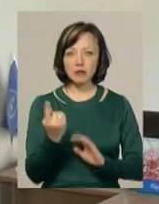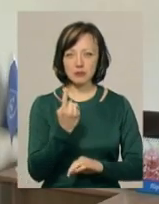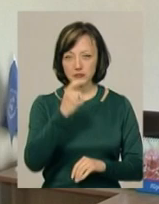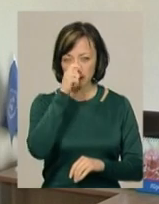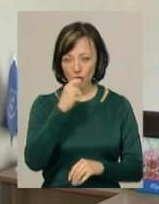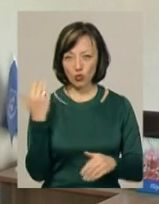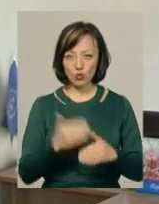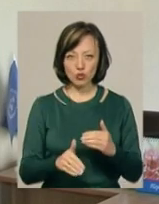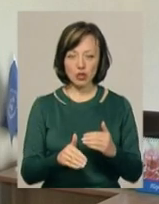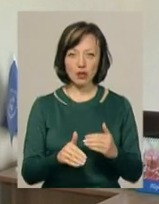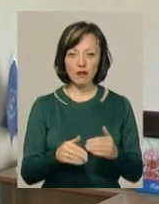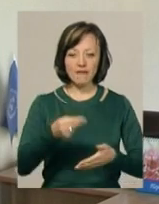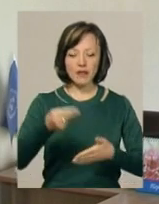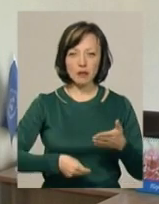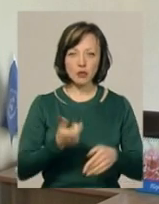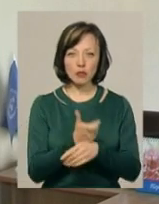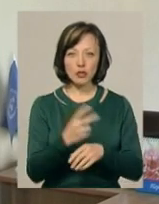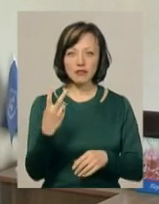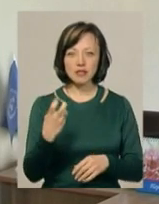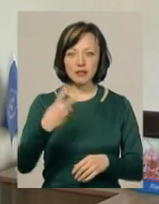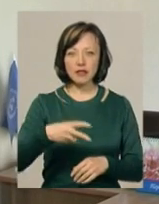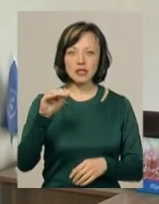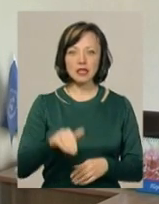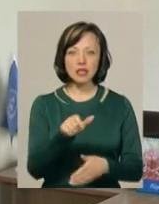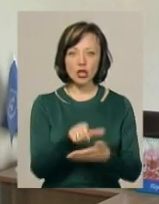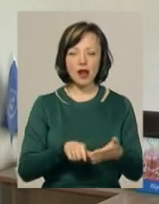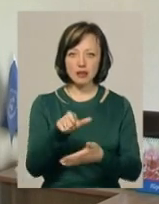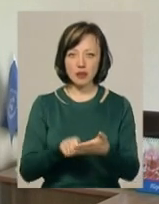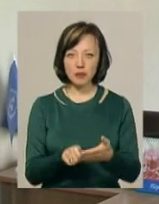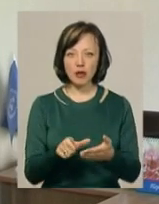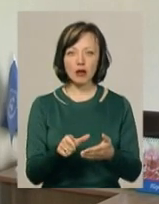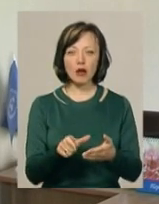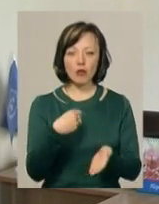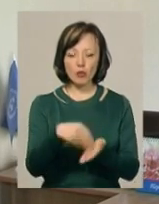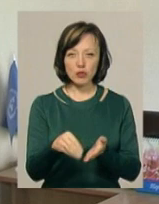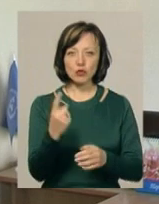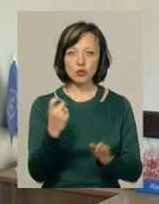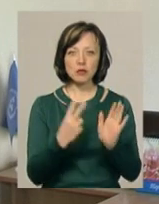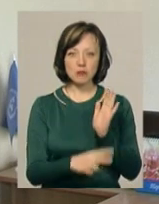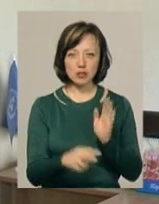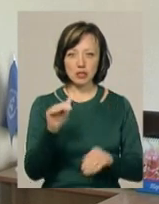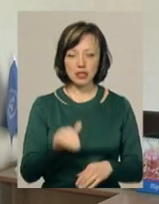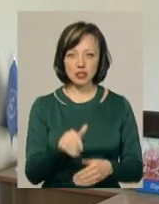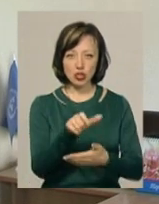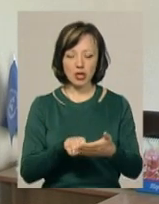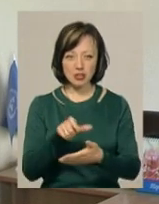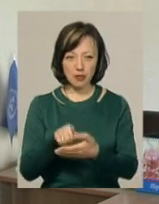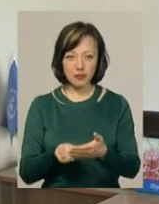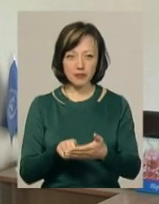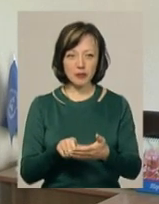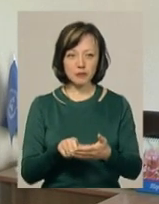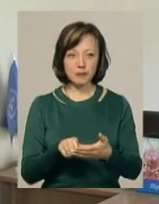квітня вже виписано понад 220 тисяч рецептів. З них отоварено понад 170 тисяч рецептів.